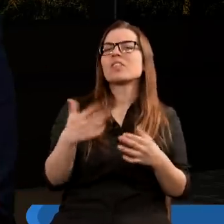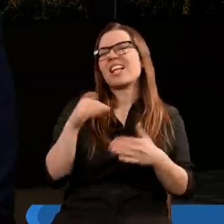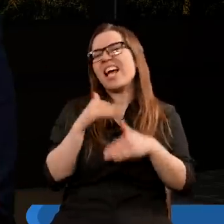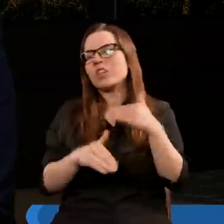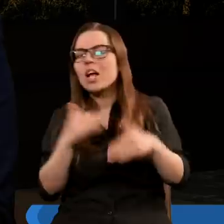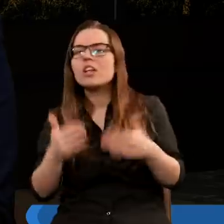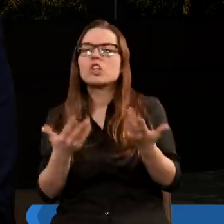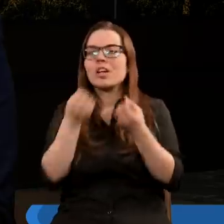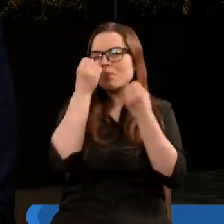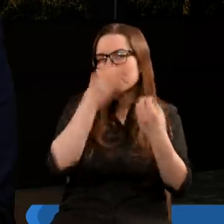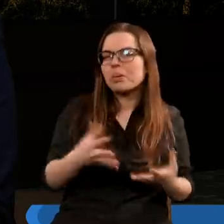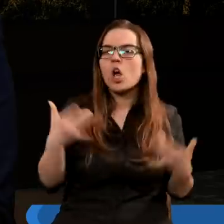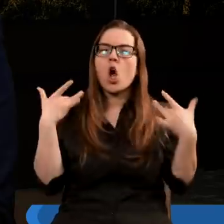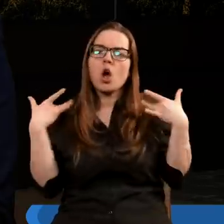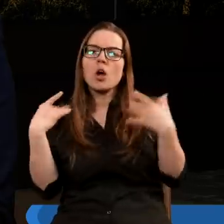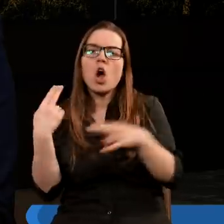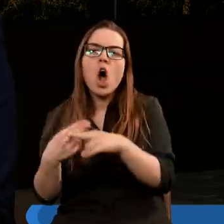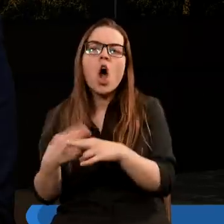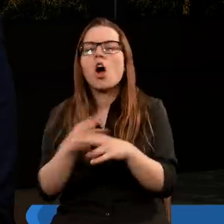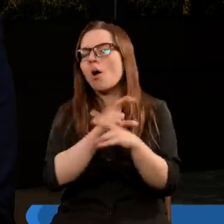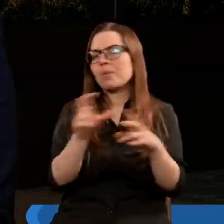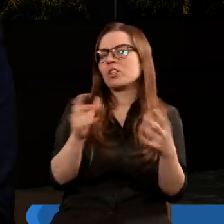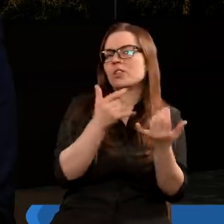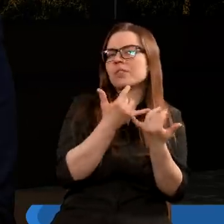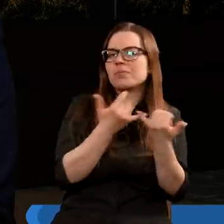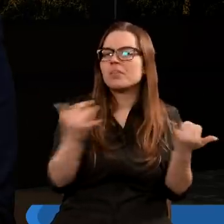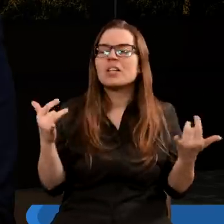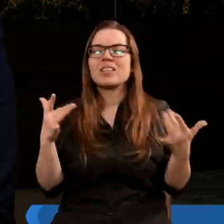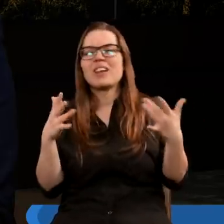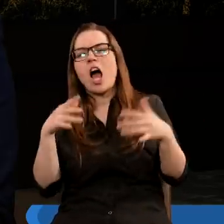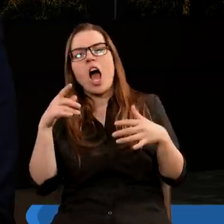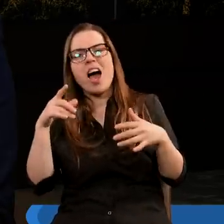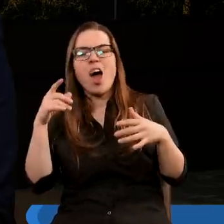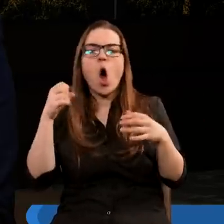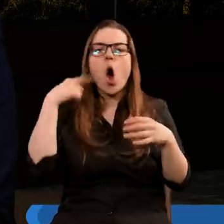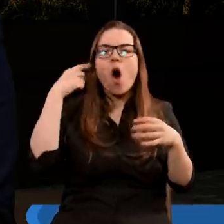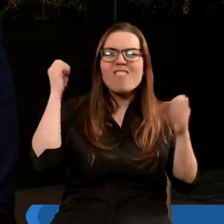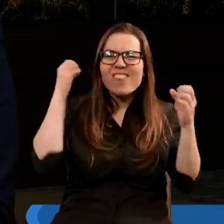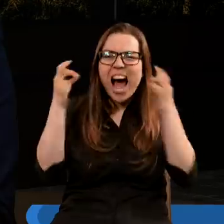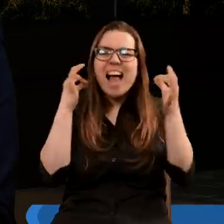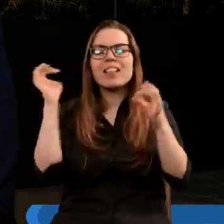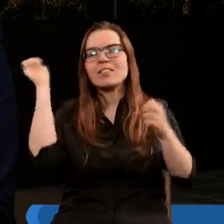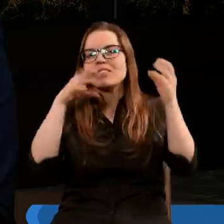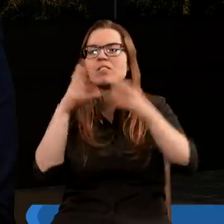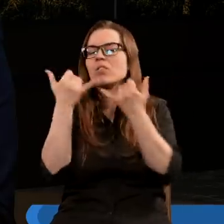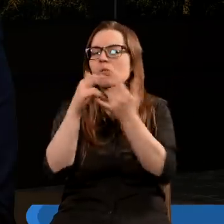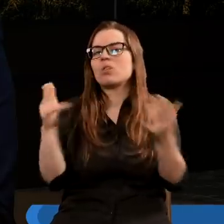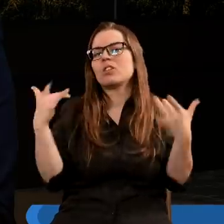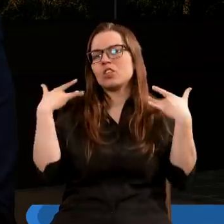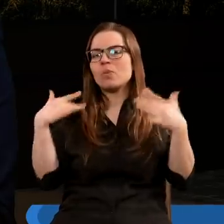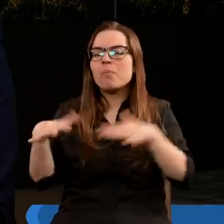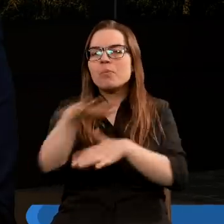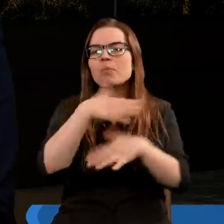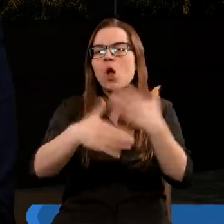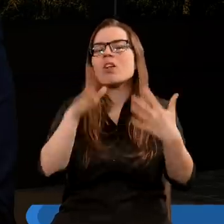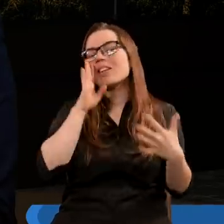Czy to jest plaga jakiejś choroby, czy plaga jakiejś owadów, które zjadają jakąś, obgryzają pola z plonów